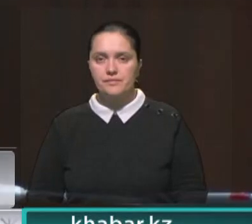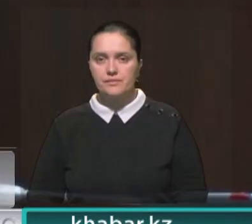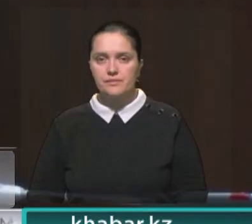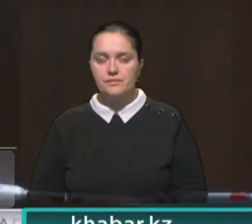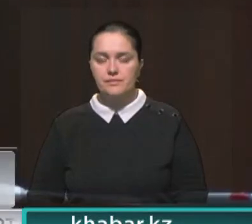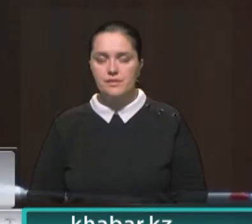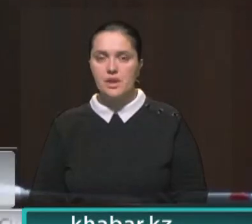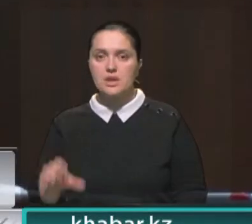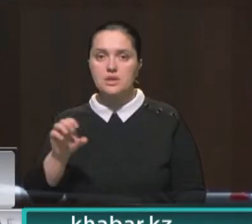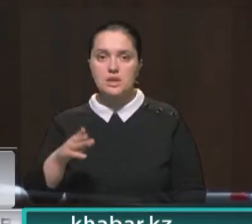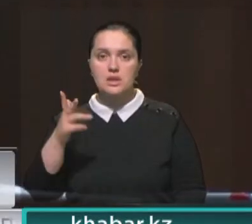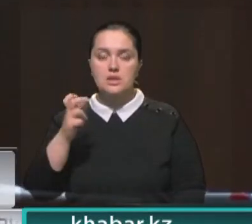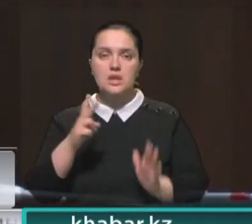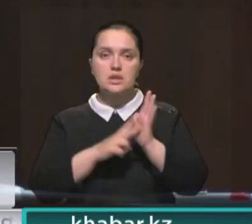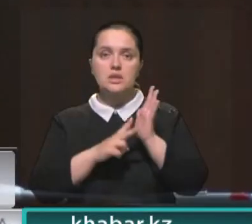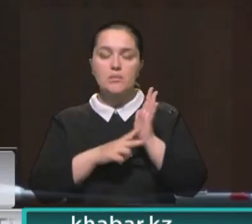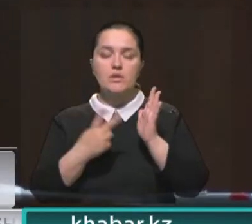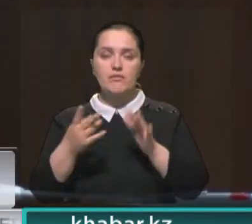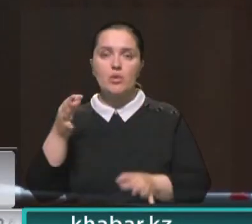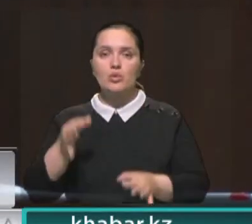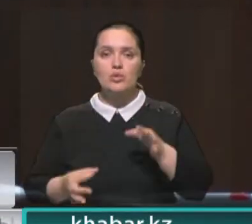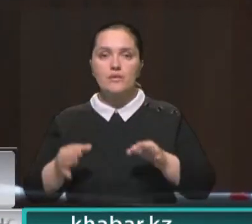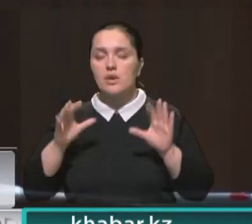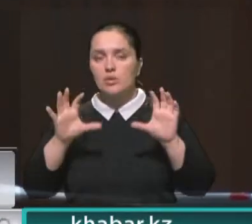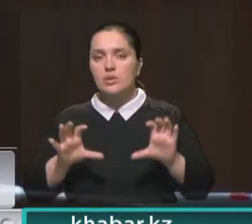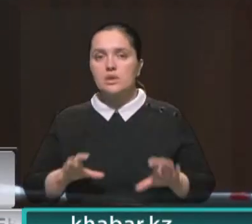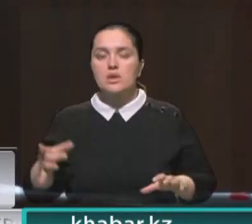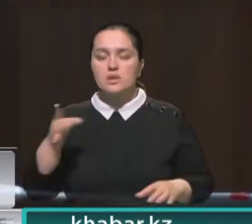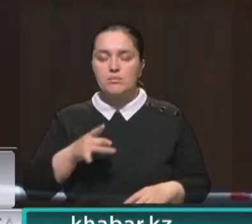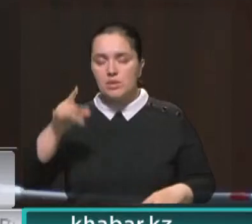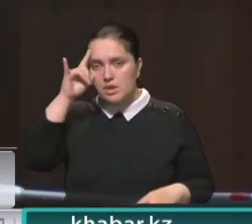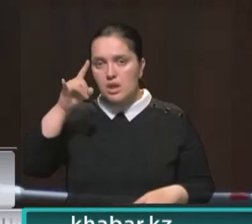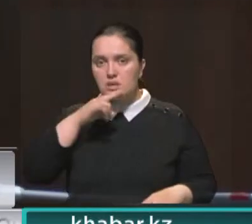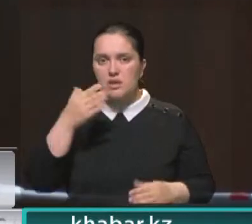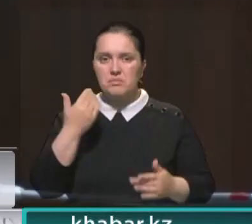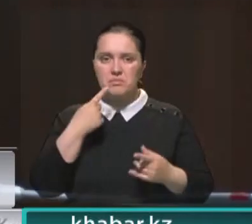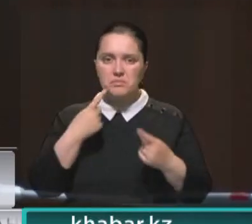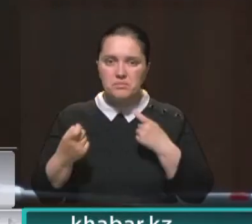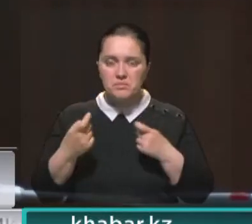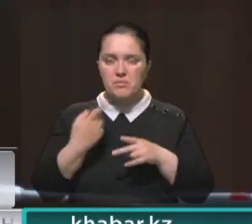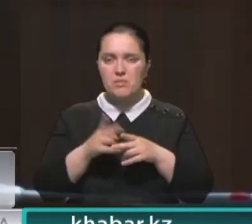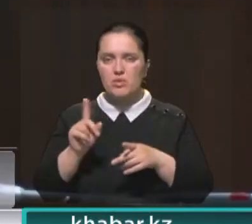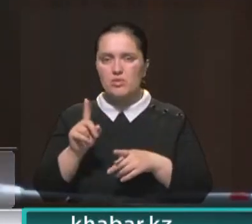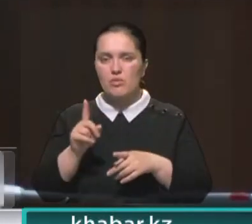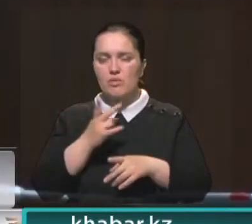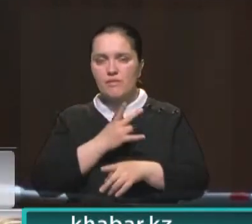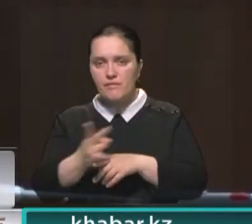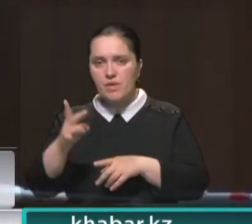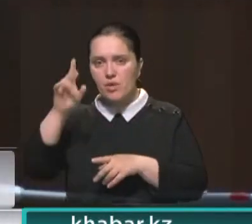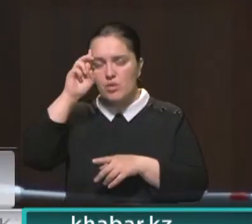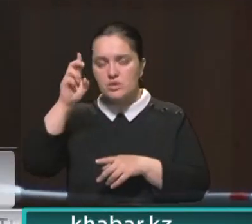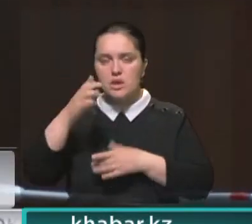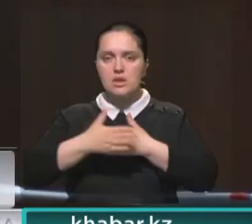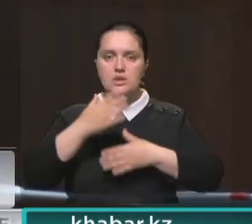Согласно статье 372 Уголовного кодекса Республики Казахстан, надругательство над государственными символами наказывается